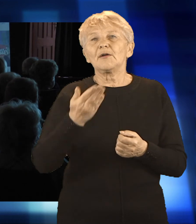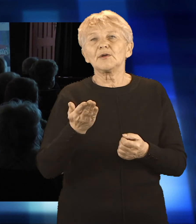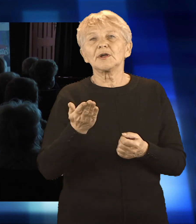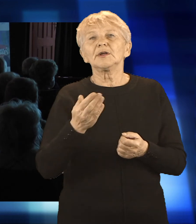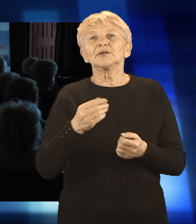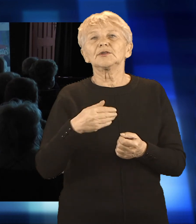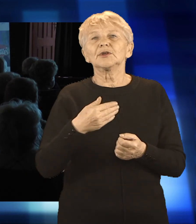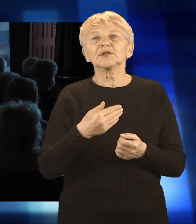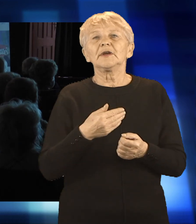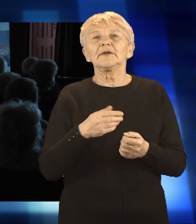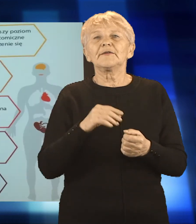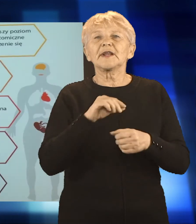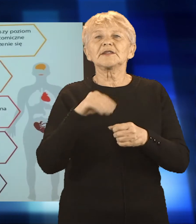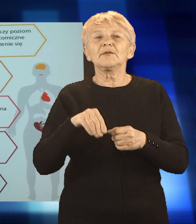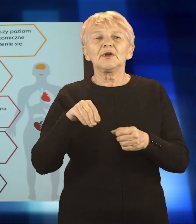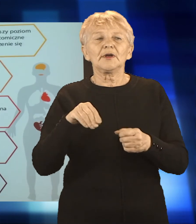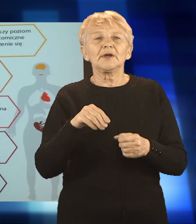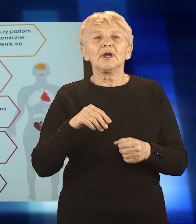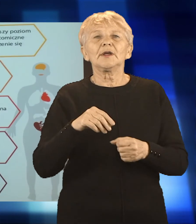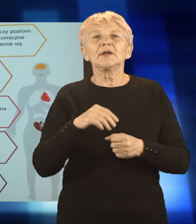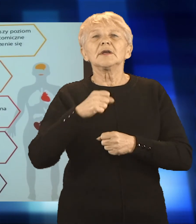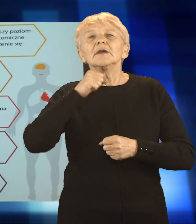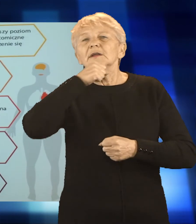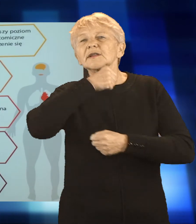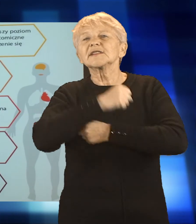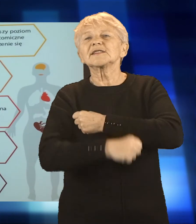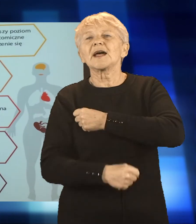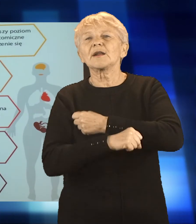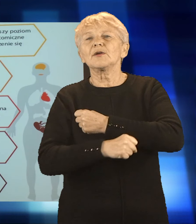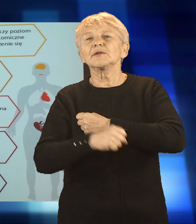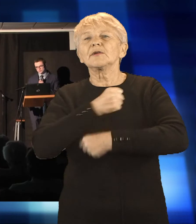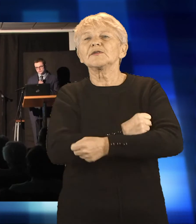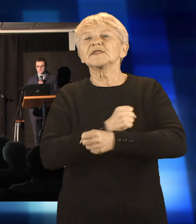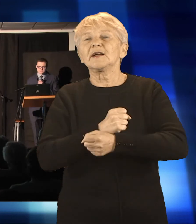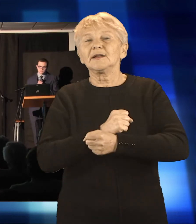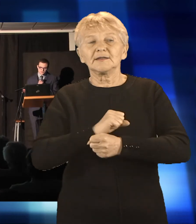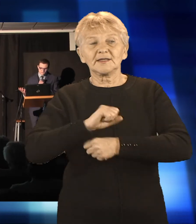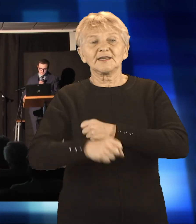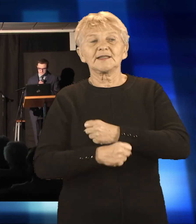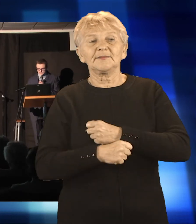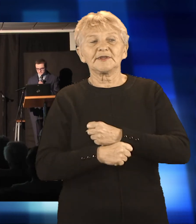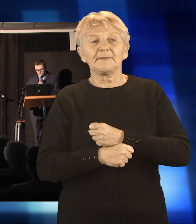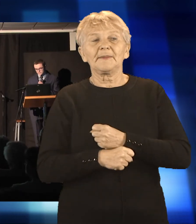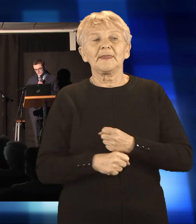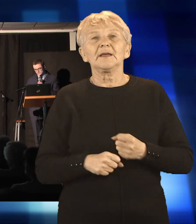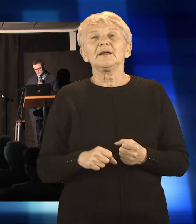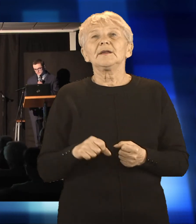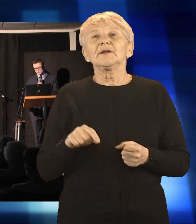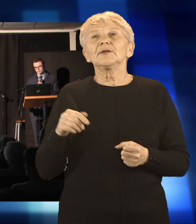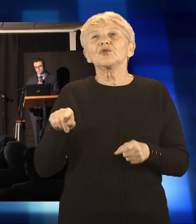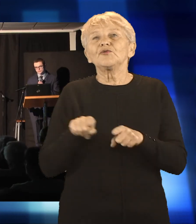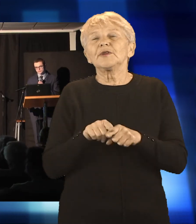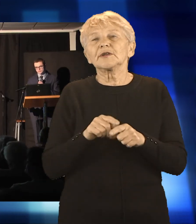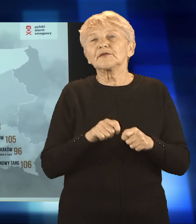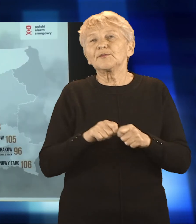Kurpis. Tym razem także nie mogło zabraknąć go podczas konferencji, gdzie reprezentował Starostwo Powiatowe w Raciborzu. Instytucja ta